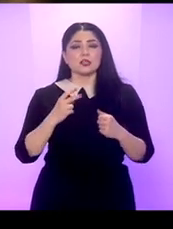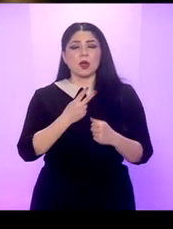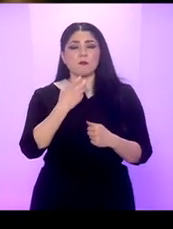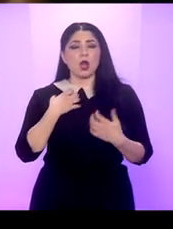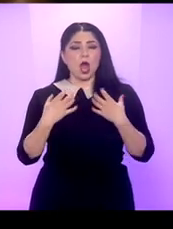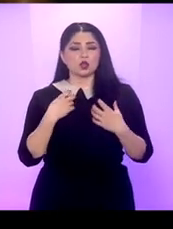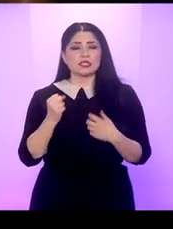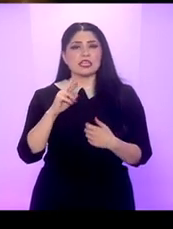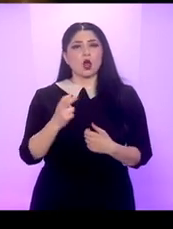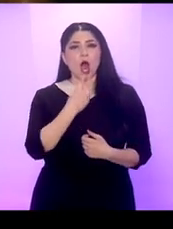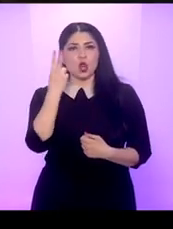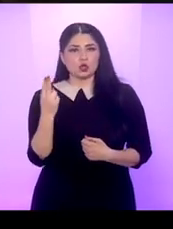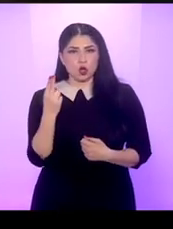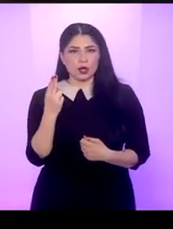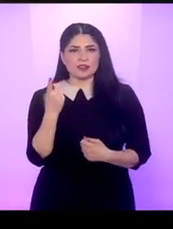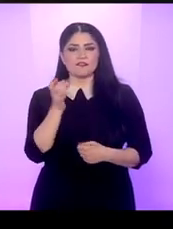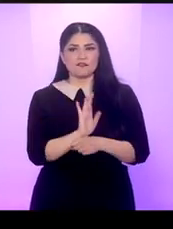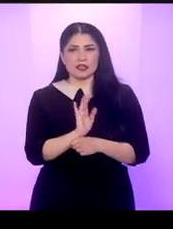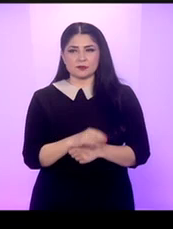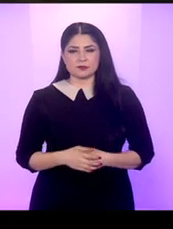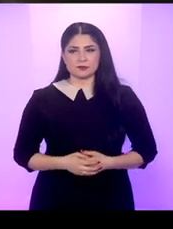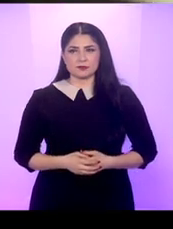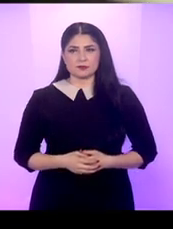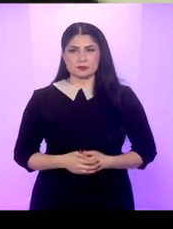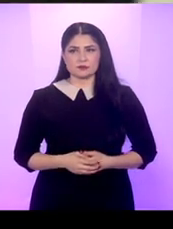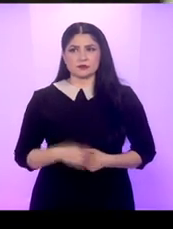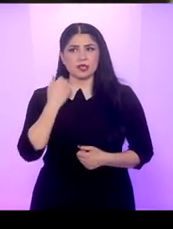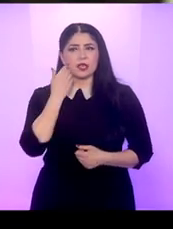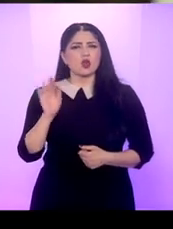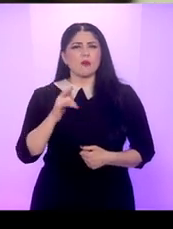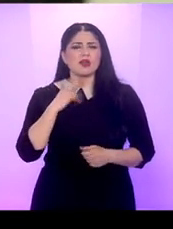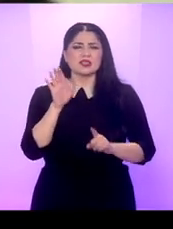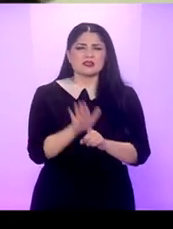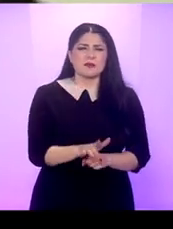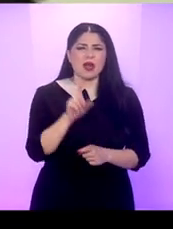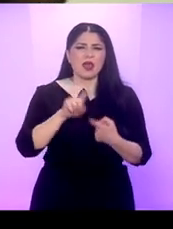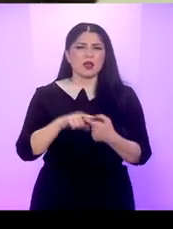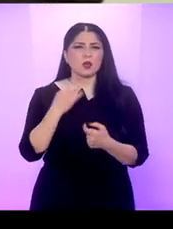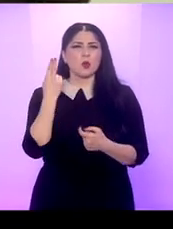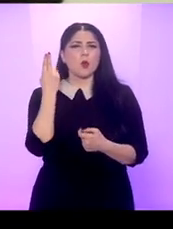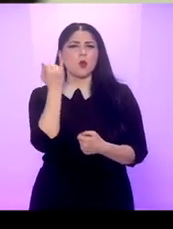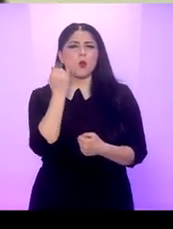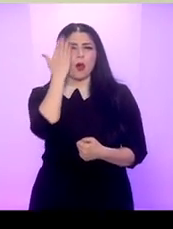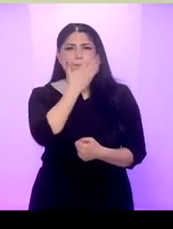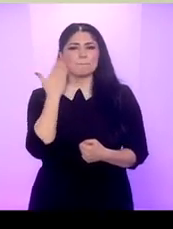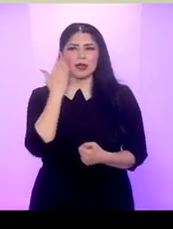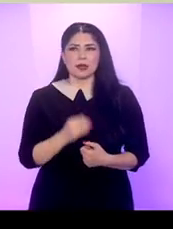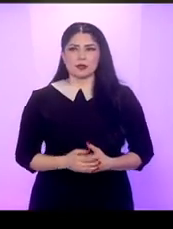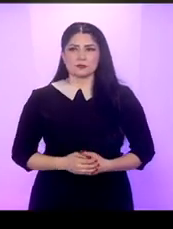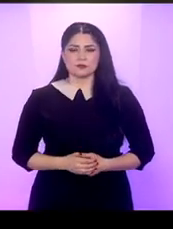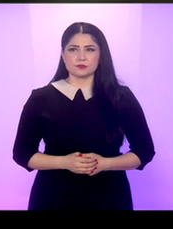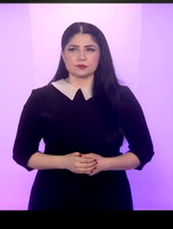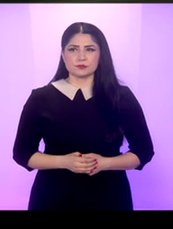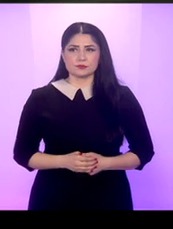secundar pentru interpretarea sa din Judas and the Black Messiah Confruntat din copilărie cu rasismul, el a intrat în pielea liderului panterelor negre